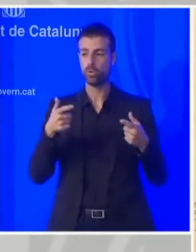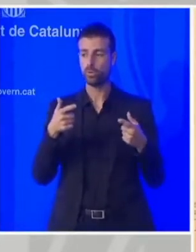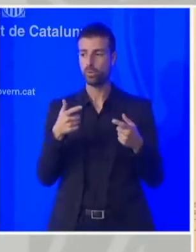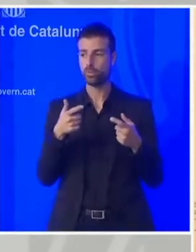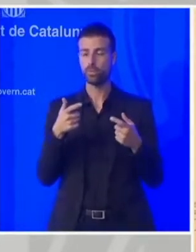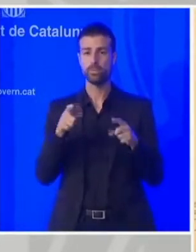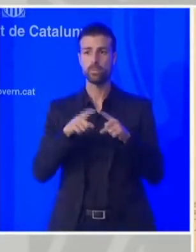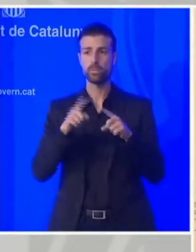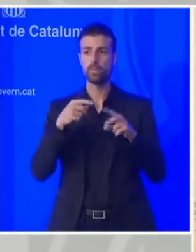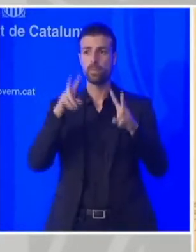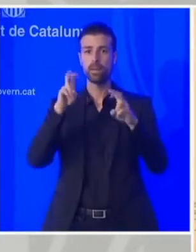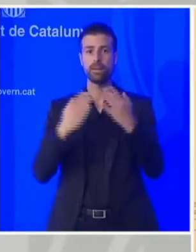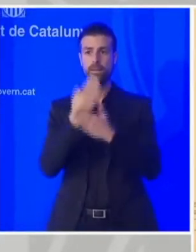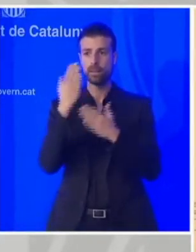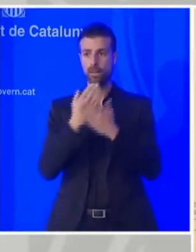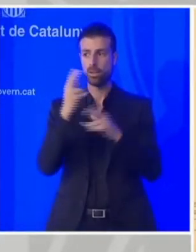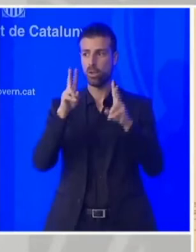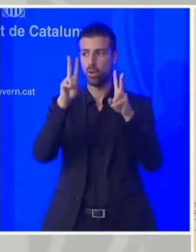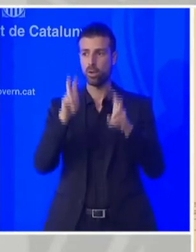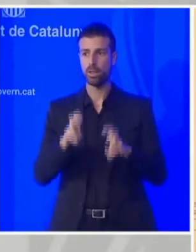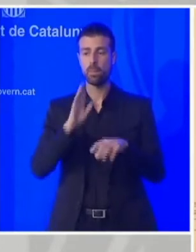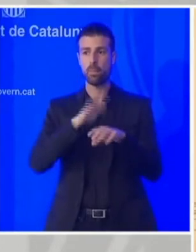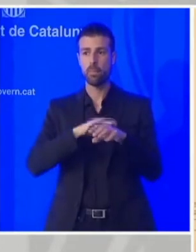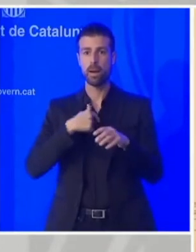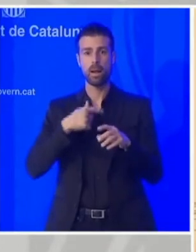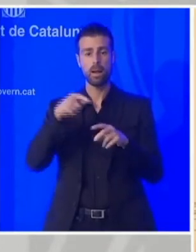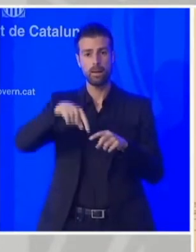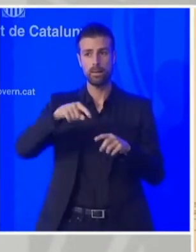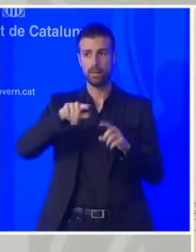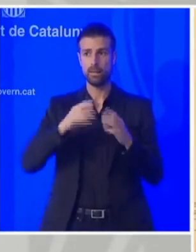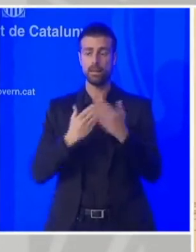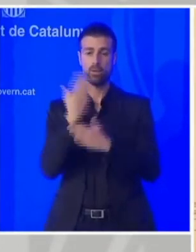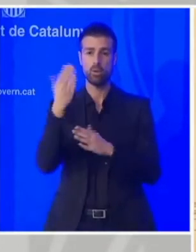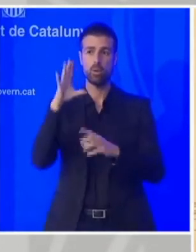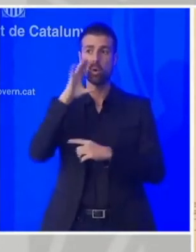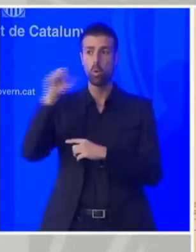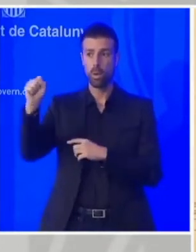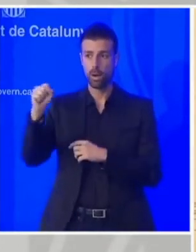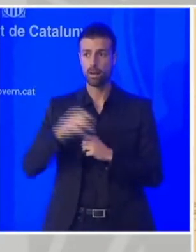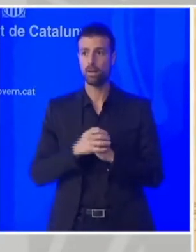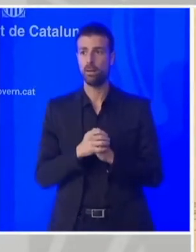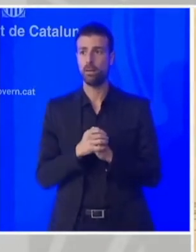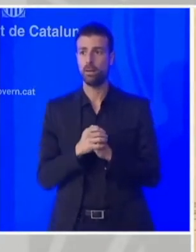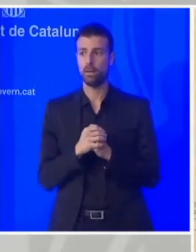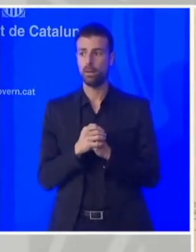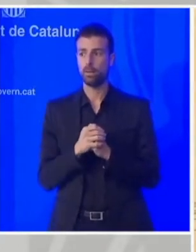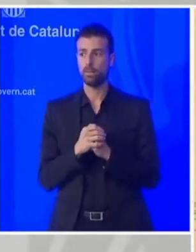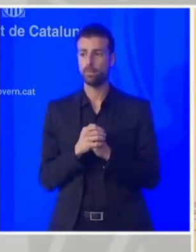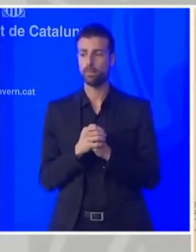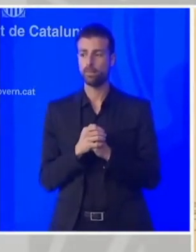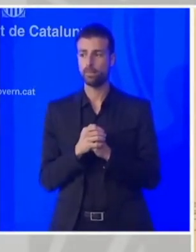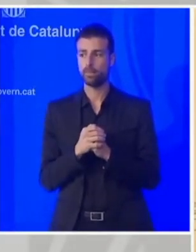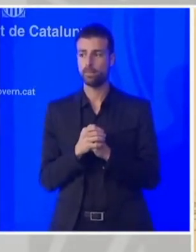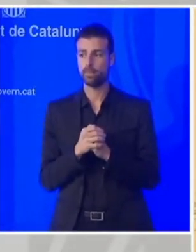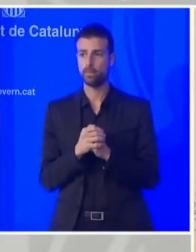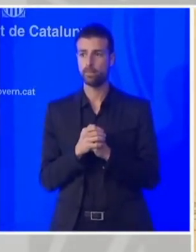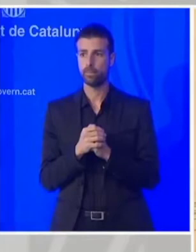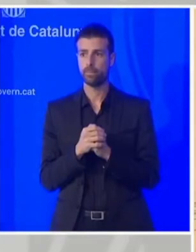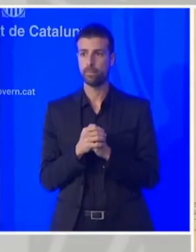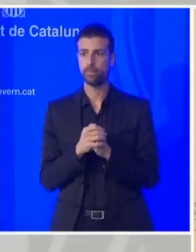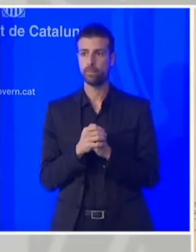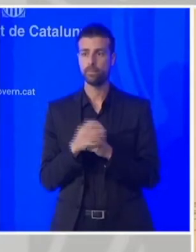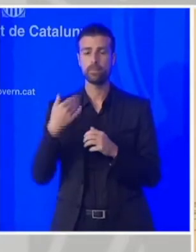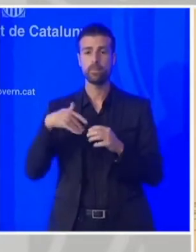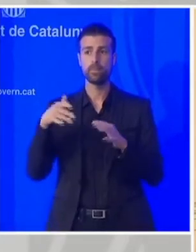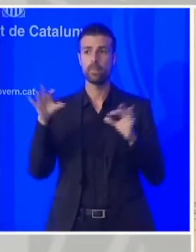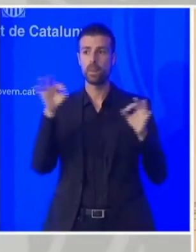'Associació Catalana de Municipis i de la Federació de Municipis de Catalunya, amb el govern, on ens han convocat el vicepresident i